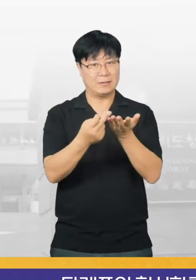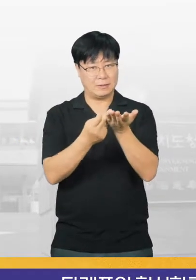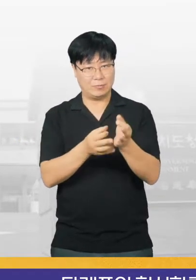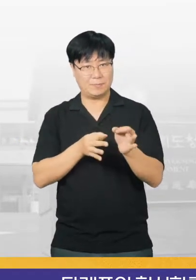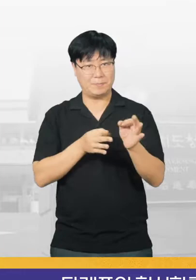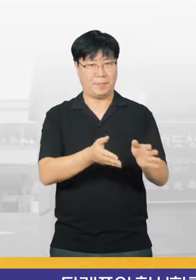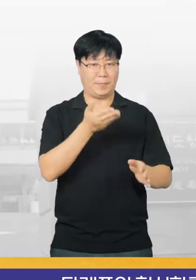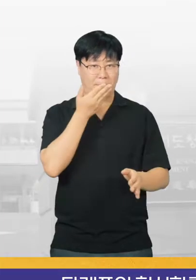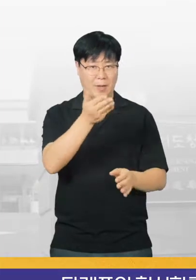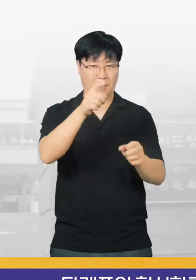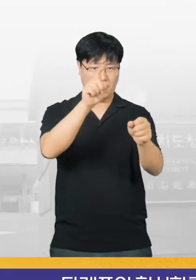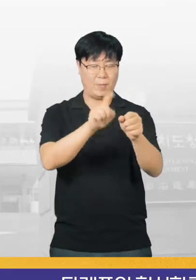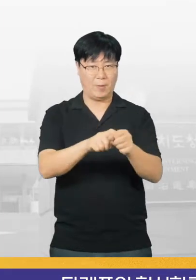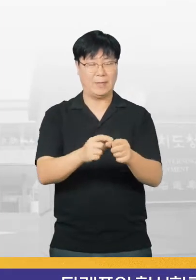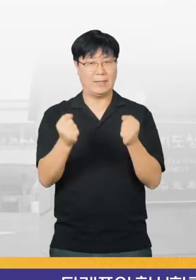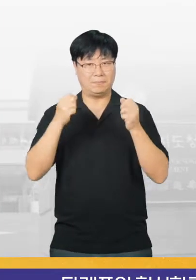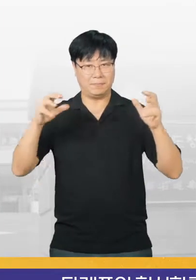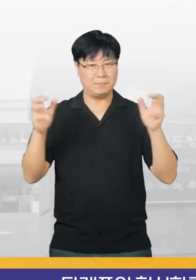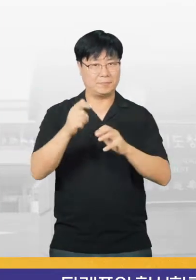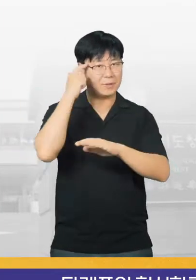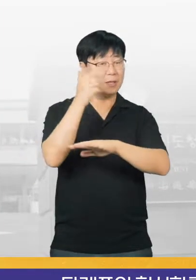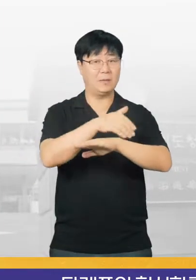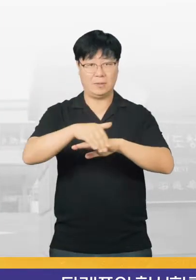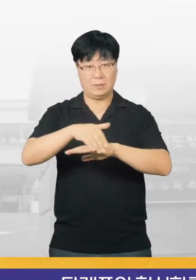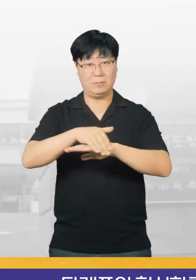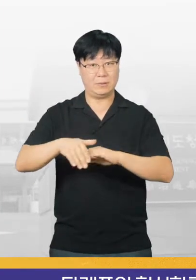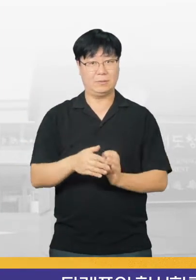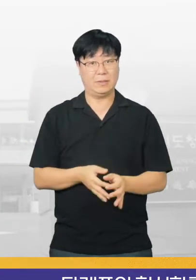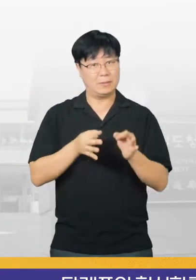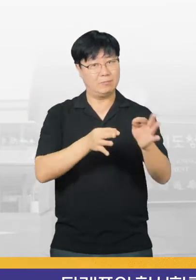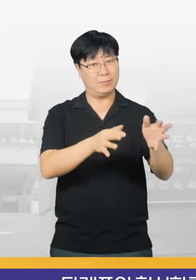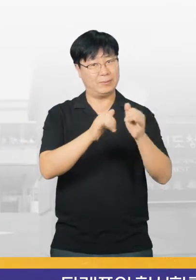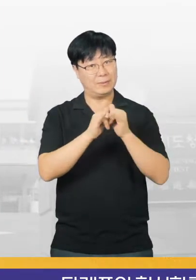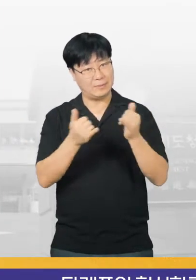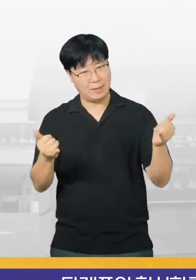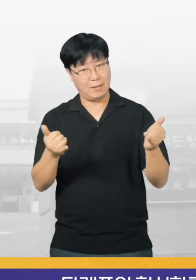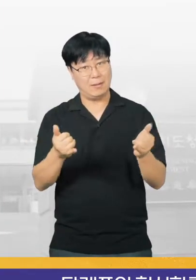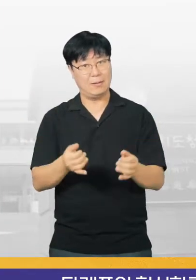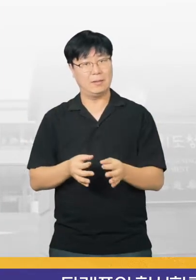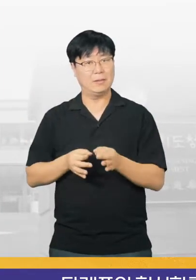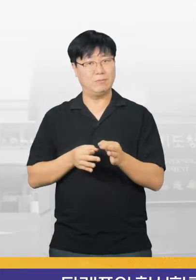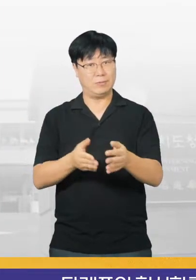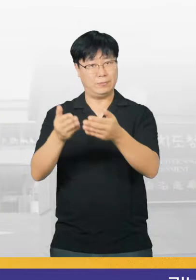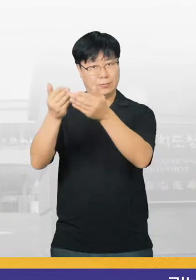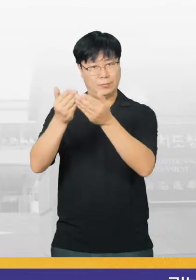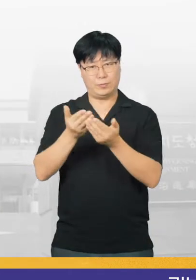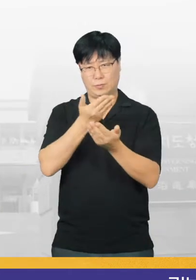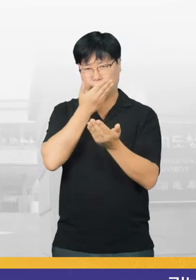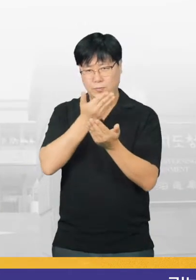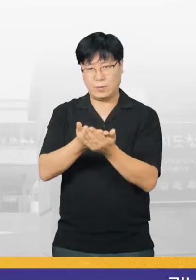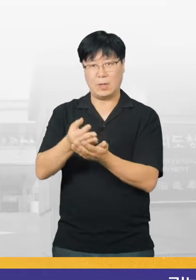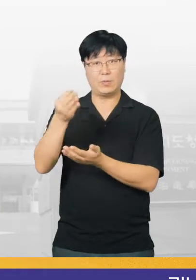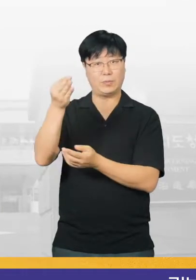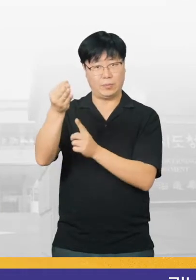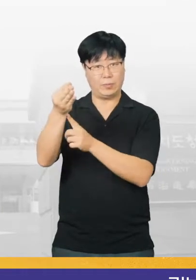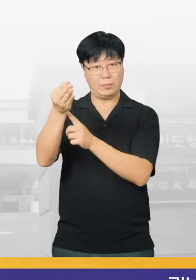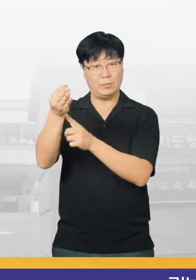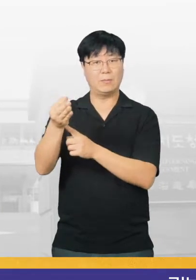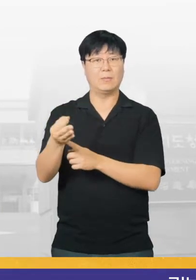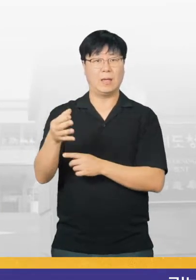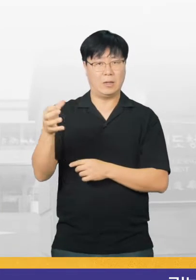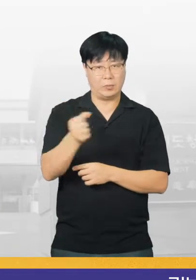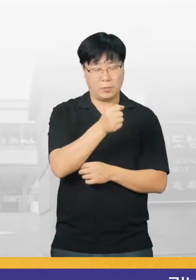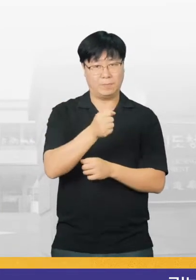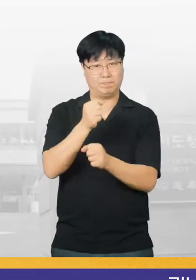통해서 마음의 고향 제주에 기부할 수 있도록 총력을 다할 계획입니다. 기부자께서 기부해 주신